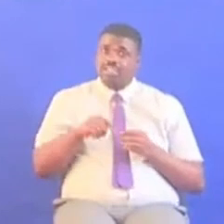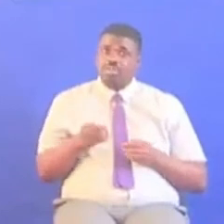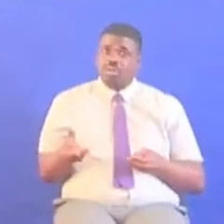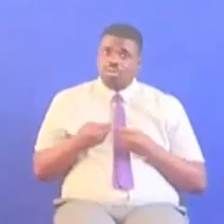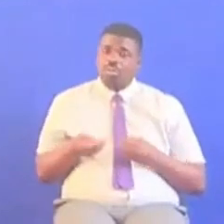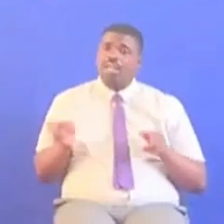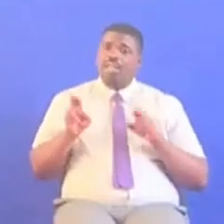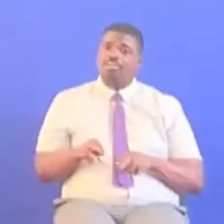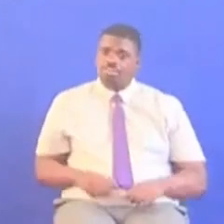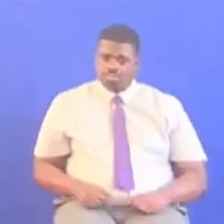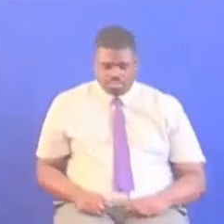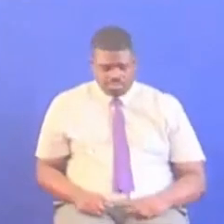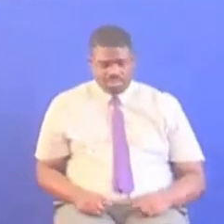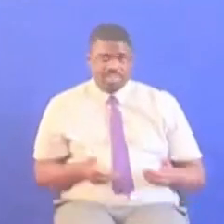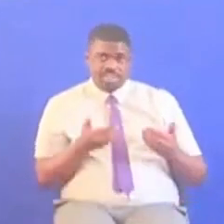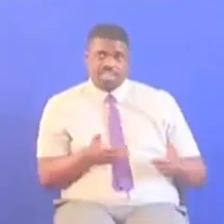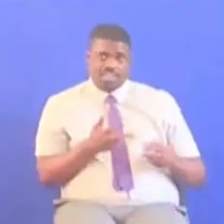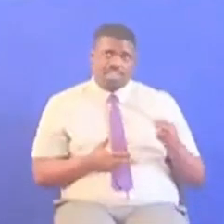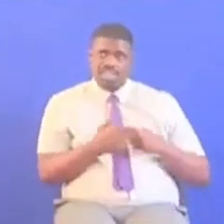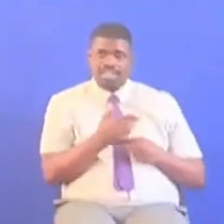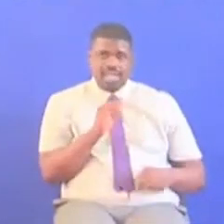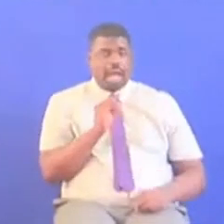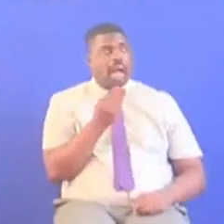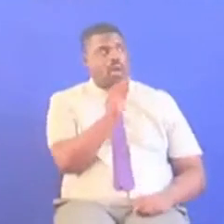Sasa Kwa kuwa kwenye kata ya kawe